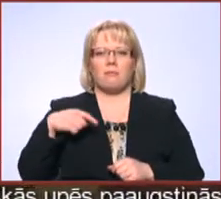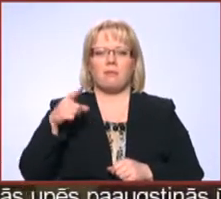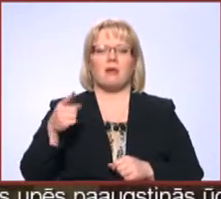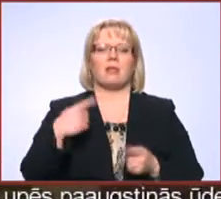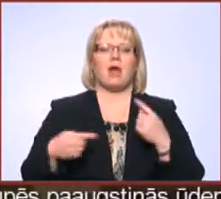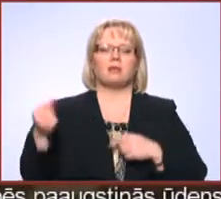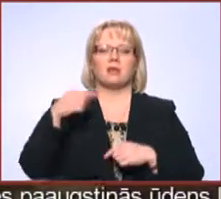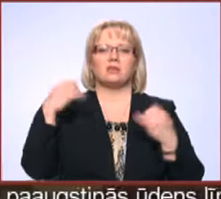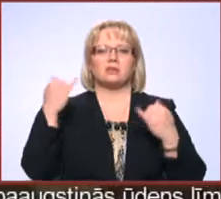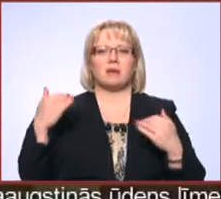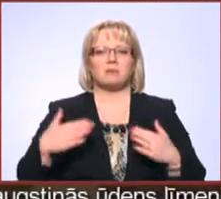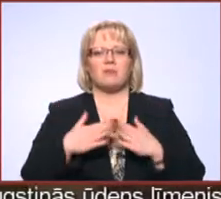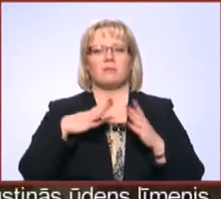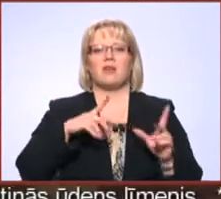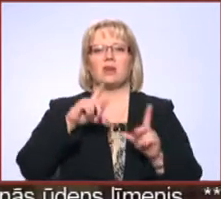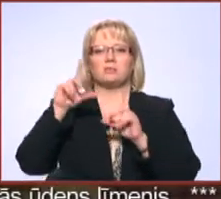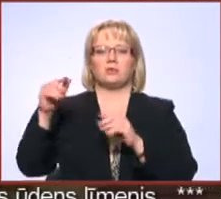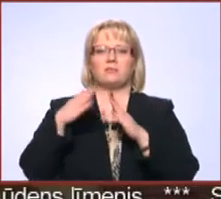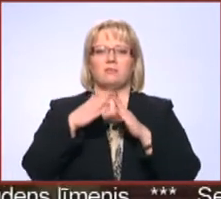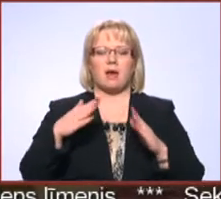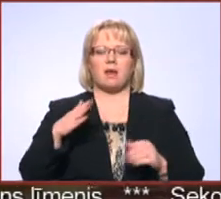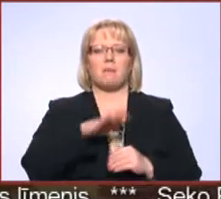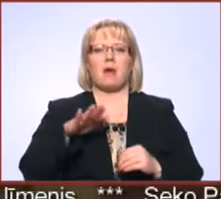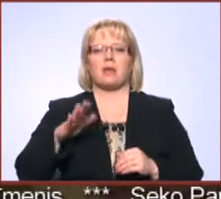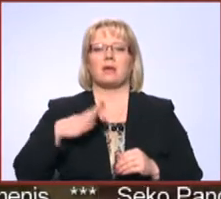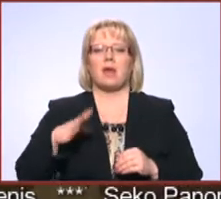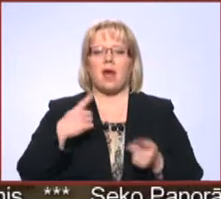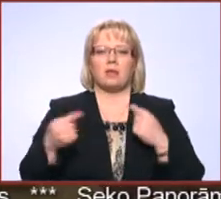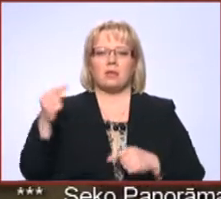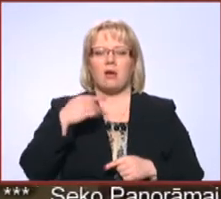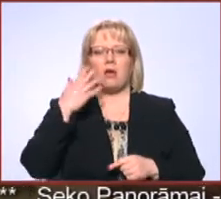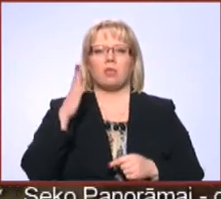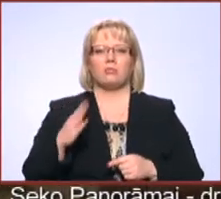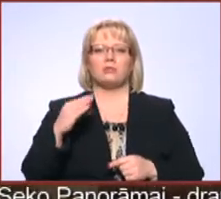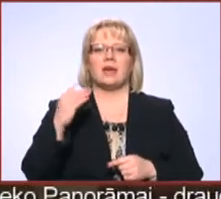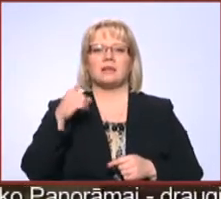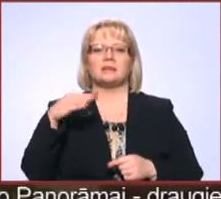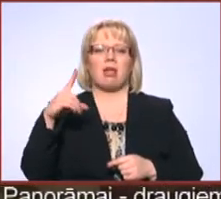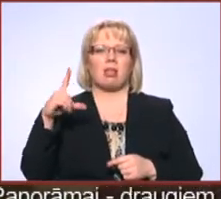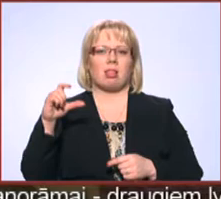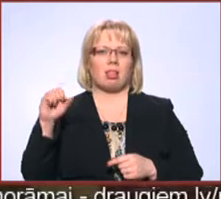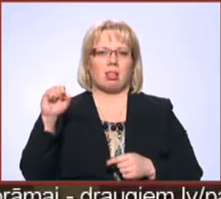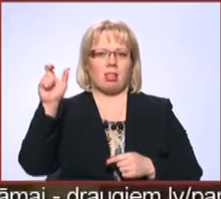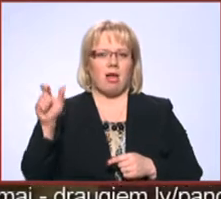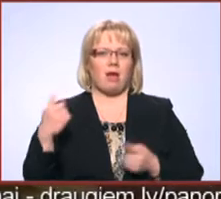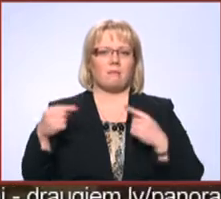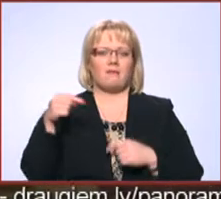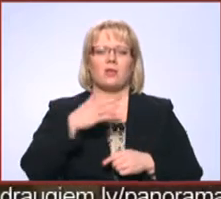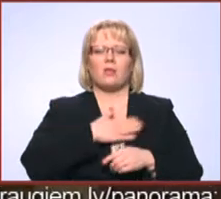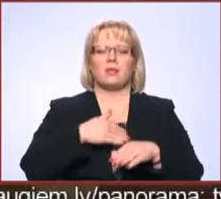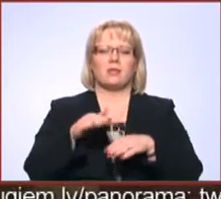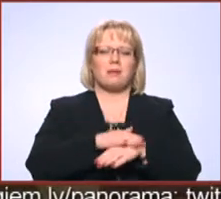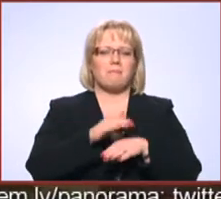dziemes atkāsts, kad viņi ir aizvraukas uz savām mājām. Bērni ļoti gaidi un prasīja, kad būs Estelle atpakaļ. Viņa ir ļoti mīļa.